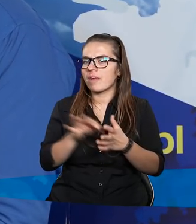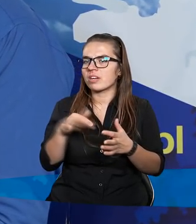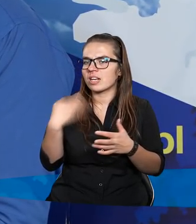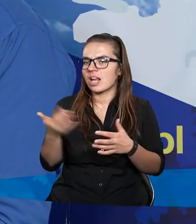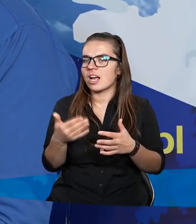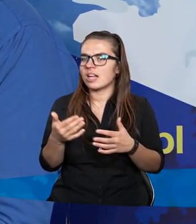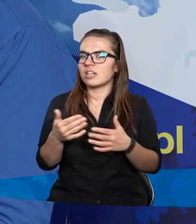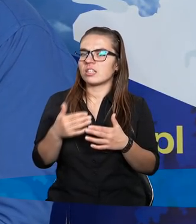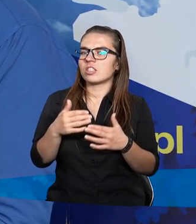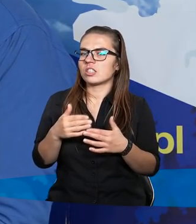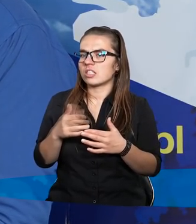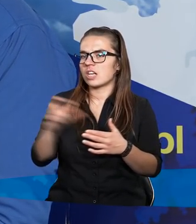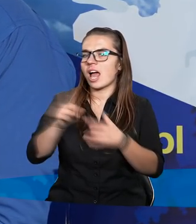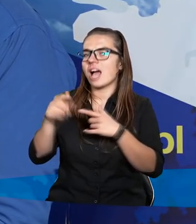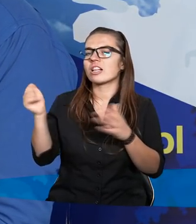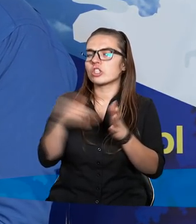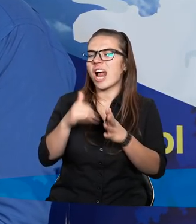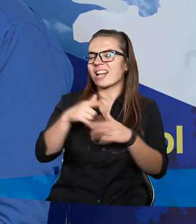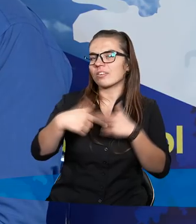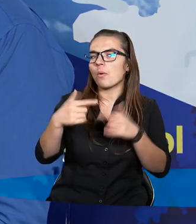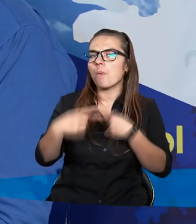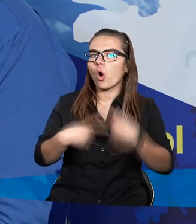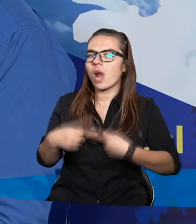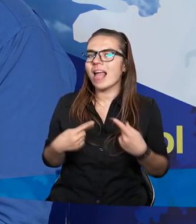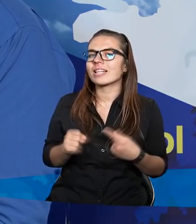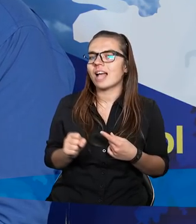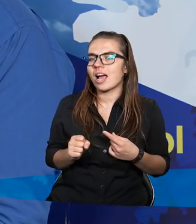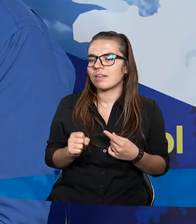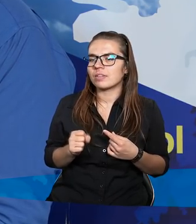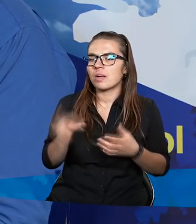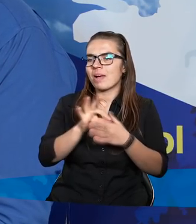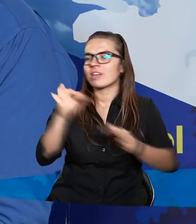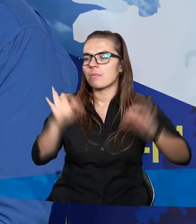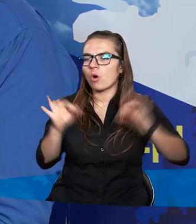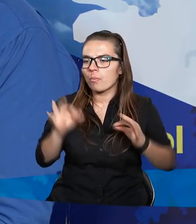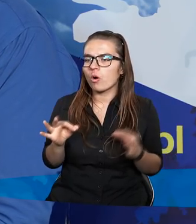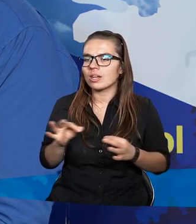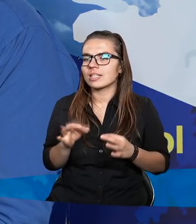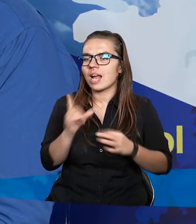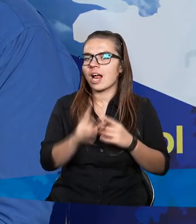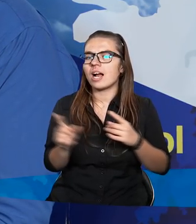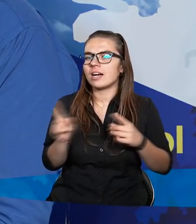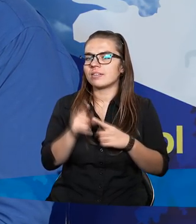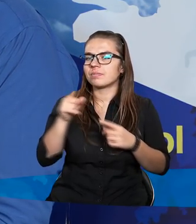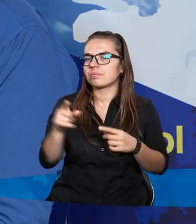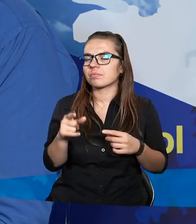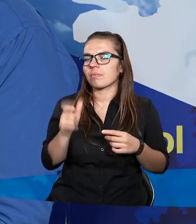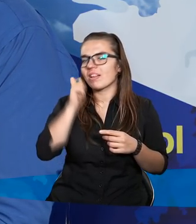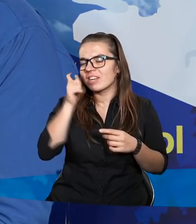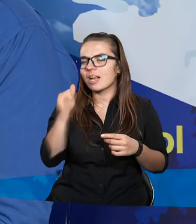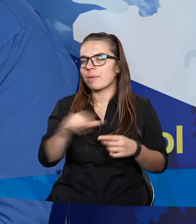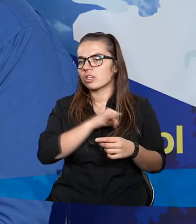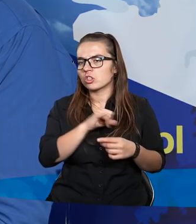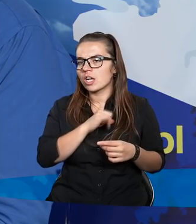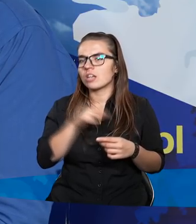tutaj dla tysięcy, do tysięcznego pokolenia, to też pokazuje pewne proporcje, ale jest tak, odpuszczający winę, występek